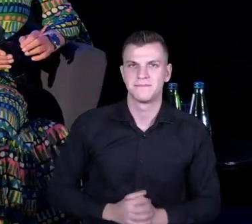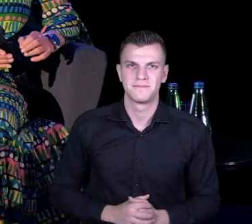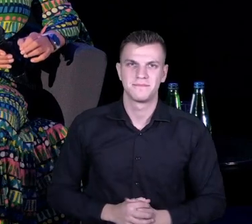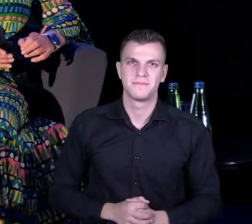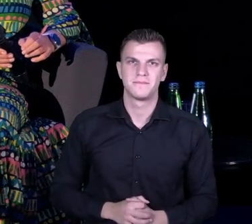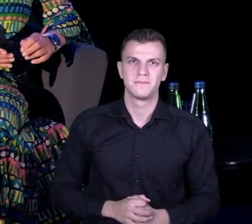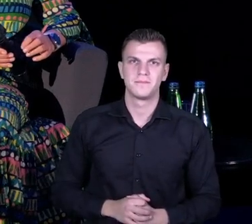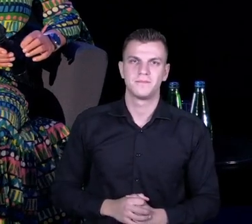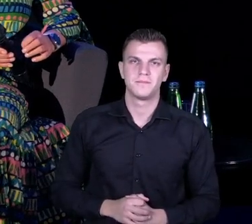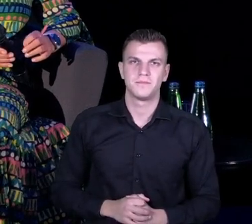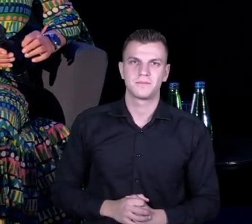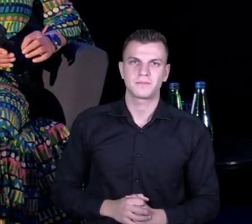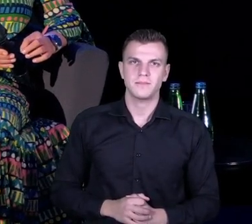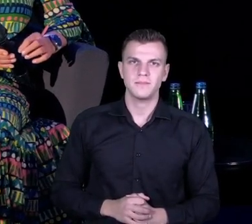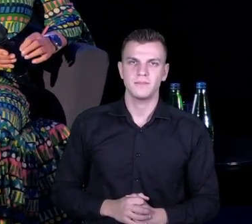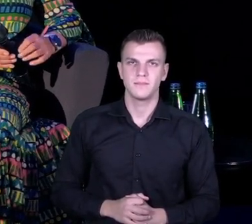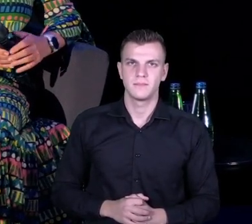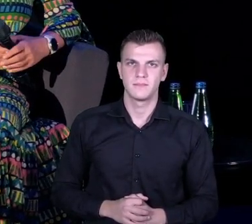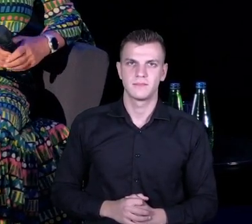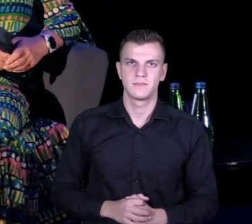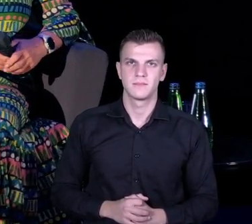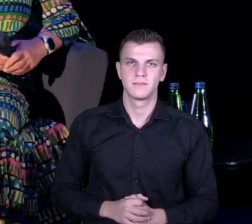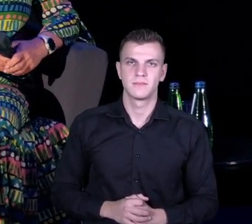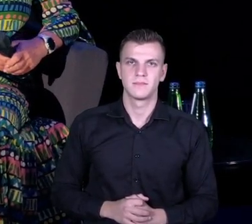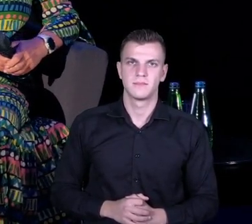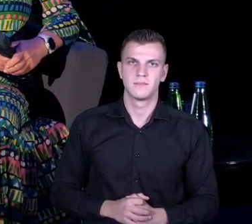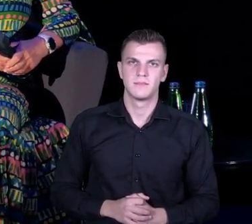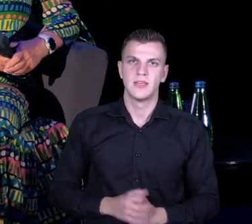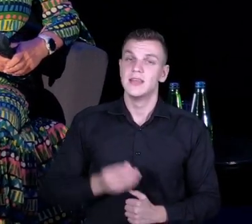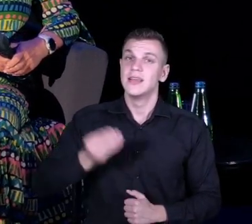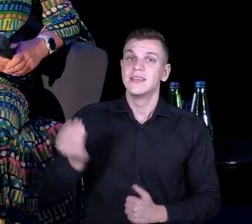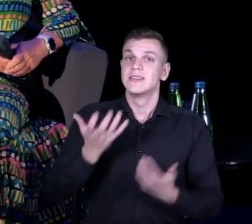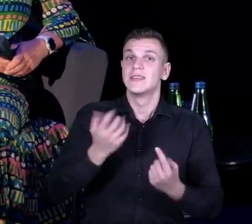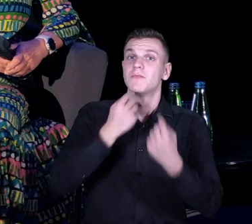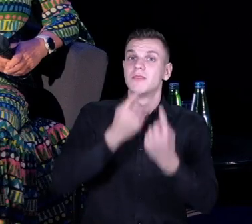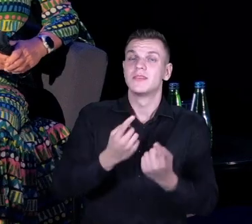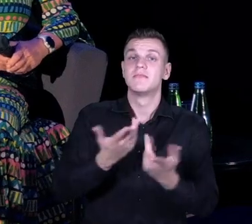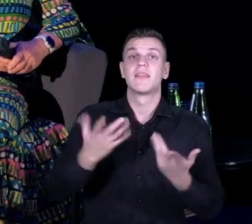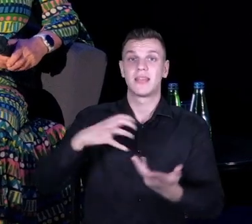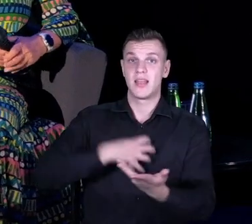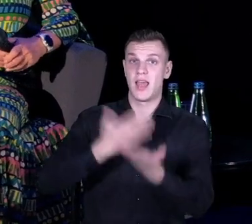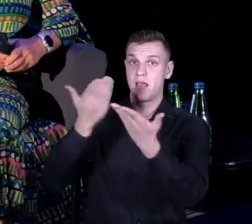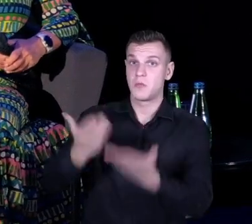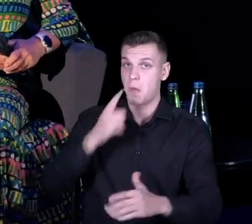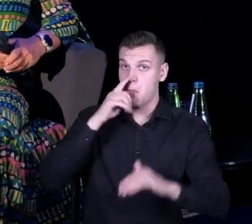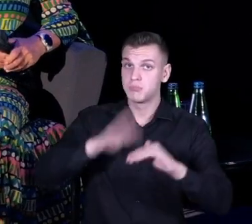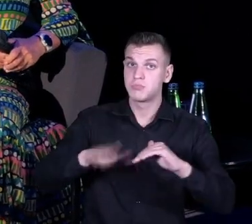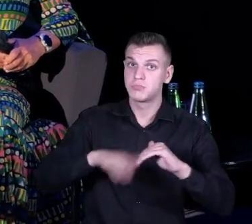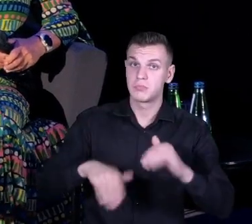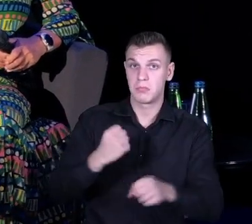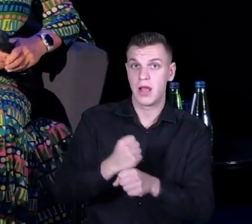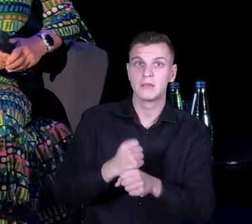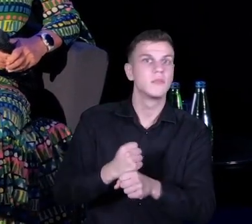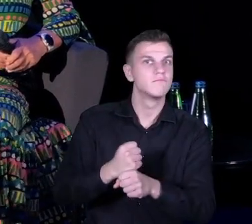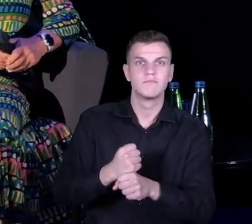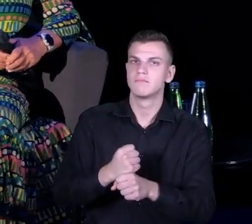Ja chciałam też podkreślić ogromną odpowiedzialność dyrektora, bo jest to też przytłoczenie i ogromna